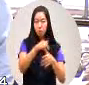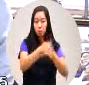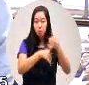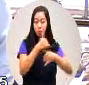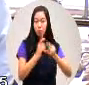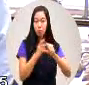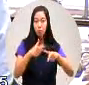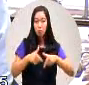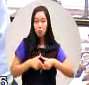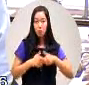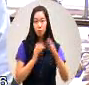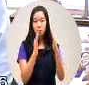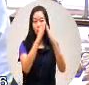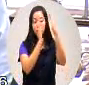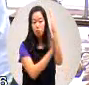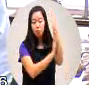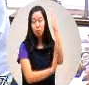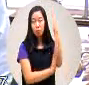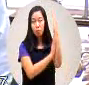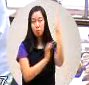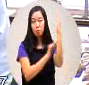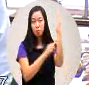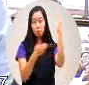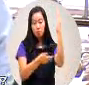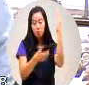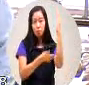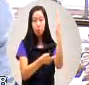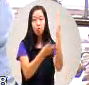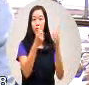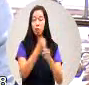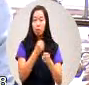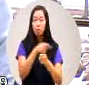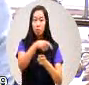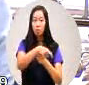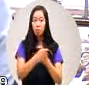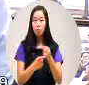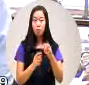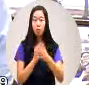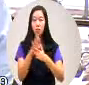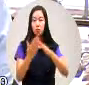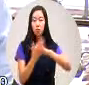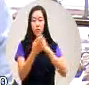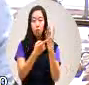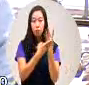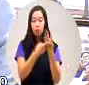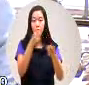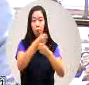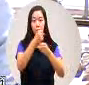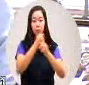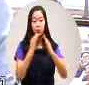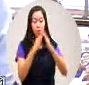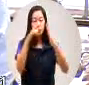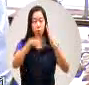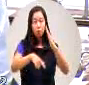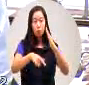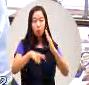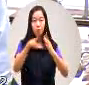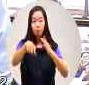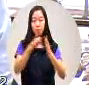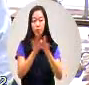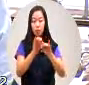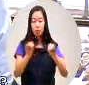中心的墙壁来施工做一个产业工坊的一个地标